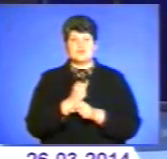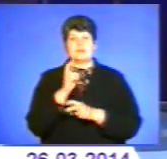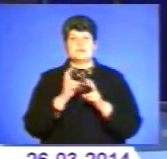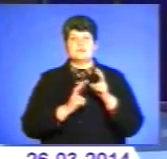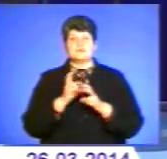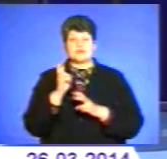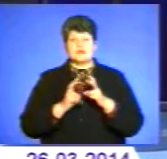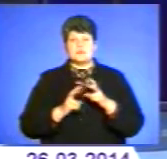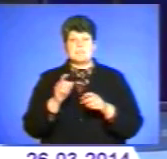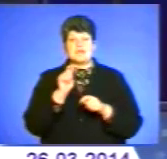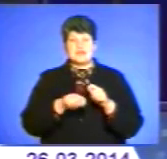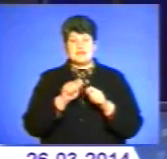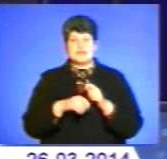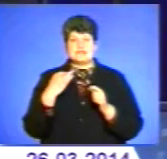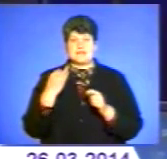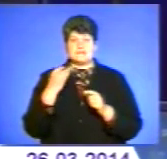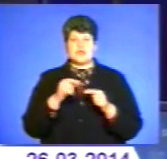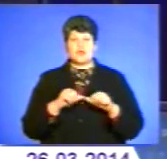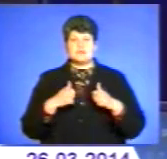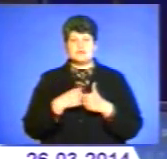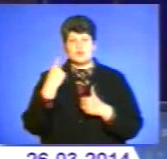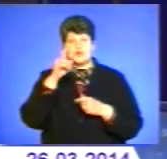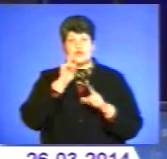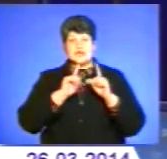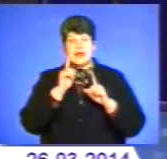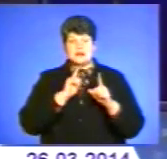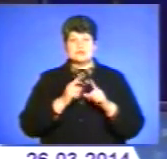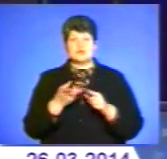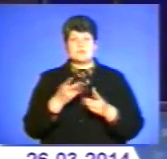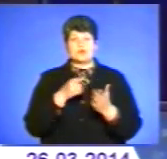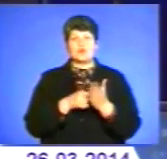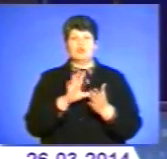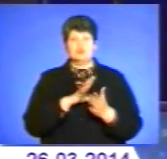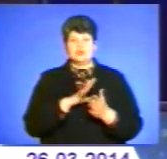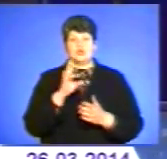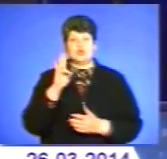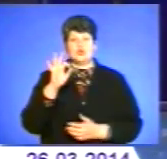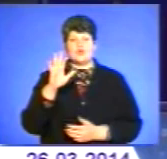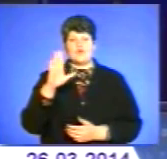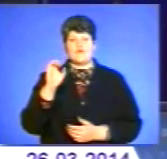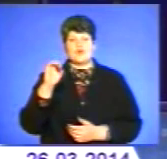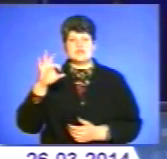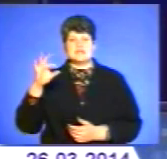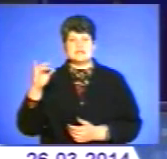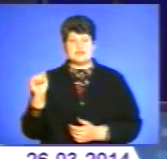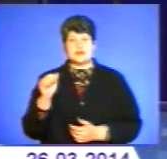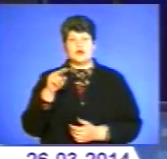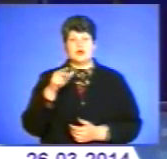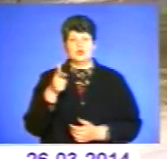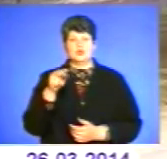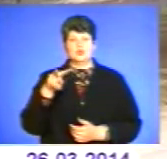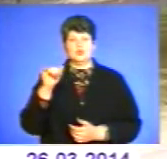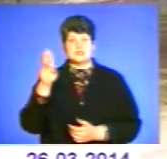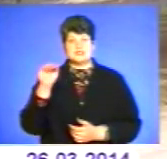цікавиться спеціальна комісія обласної ради. З цією метою члени комісії побували у кар'єрах новосілки та глощинців під Волочинського району.